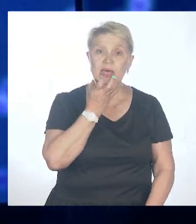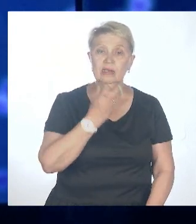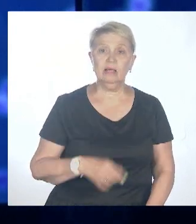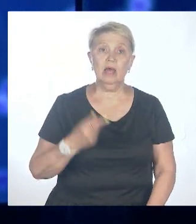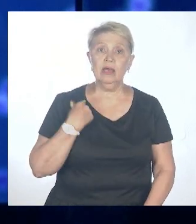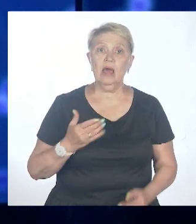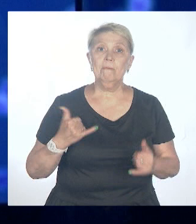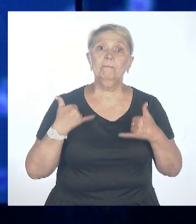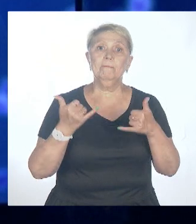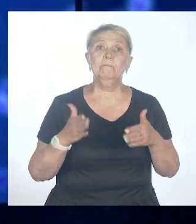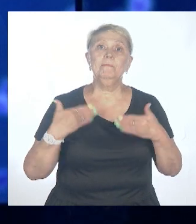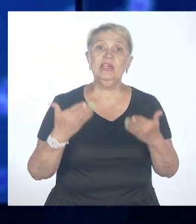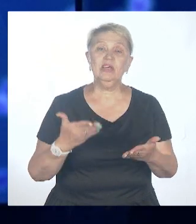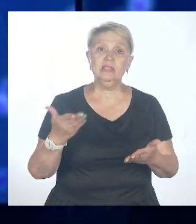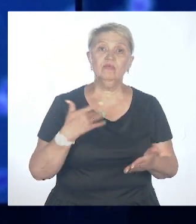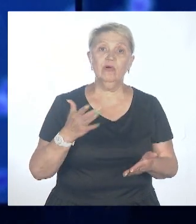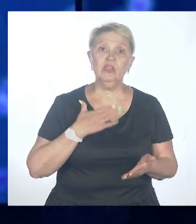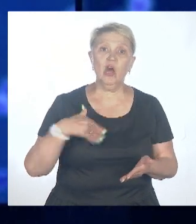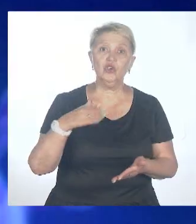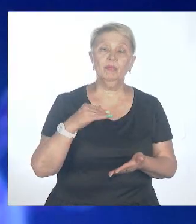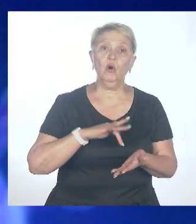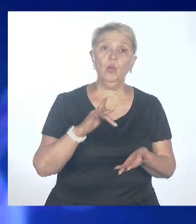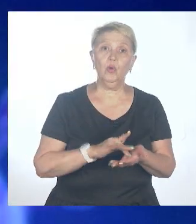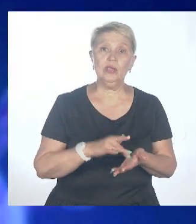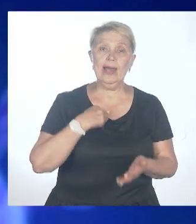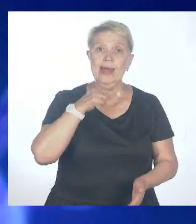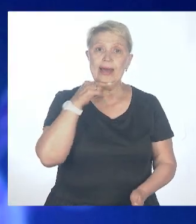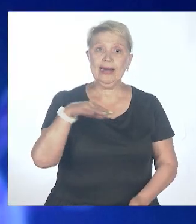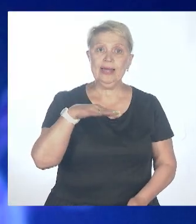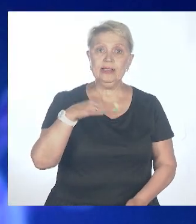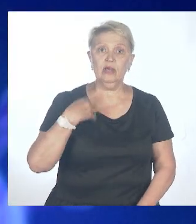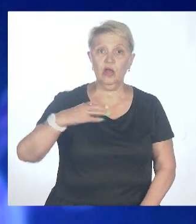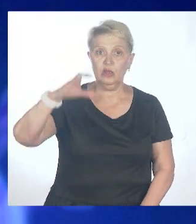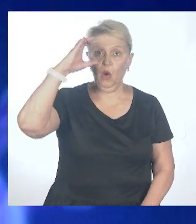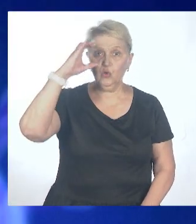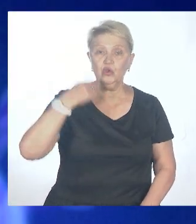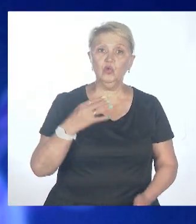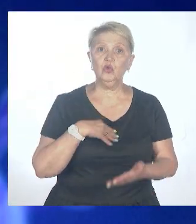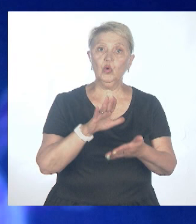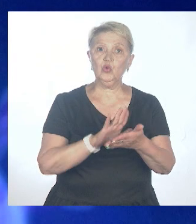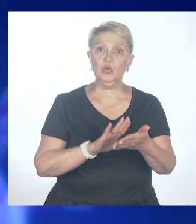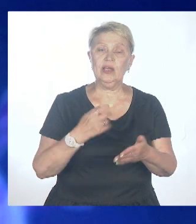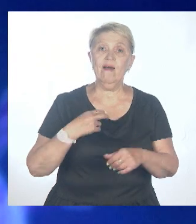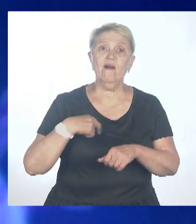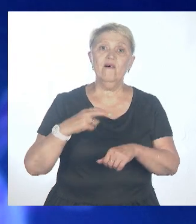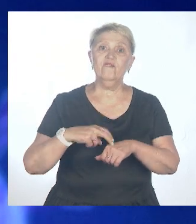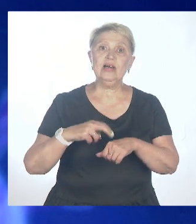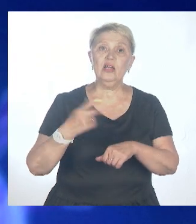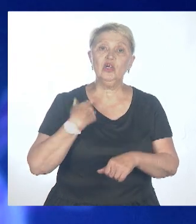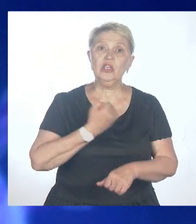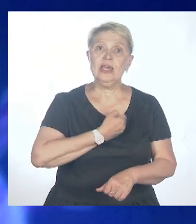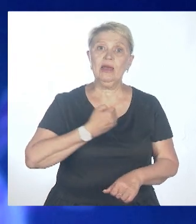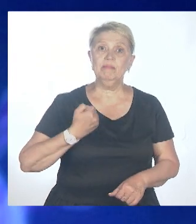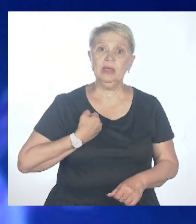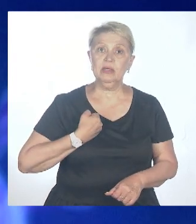Сейчас в легкие воздуха наберу. Российский научный журналист, медицинский блогер, врач-терапевт высшей квалификационной категории,